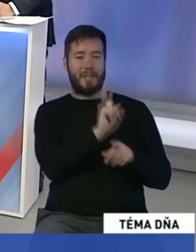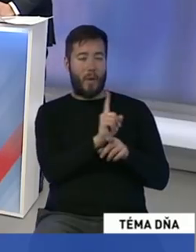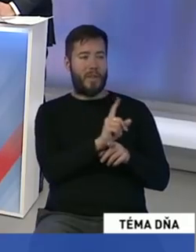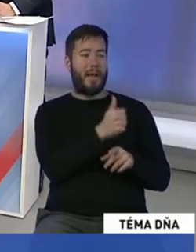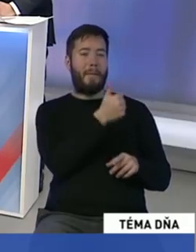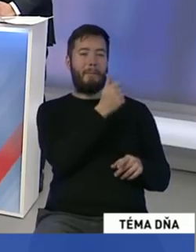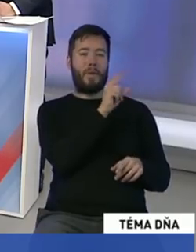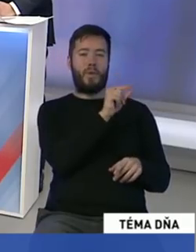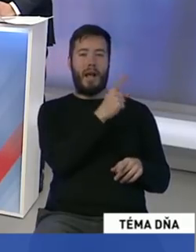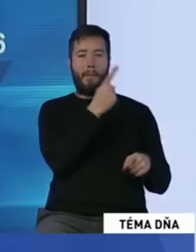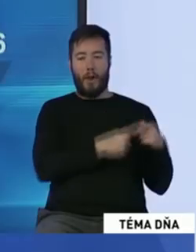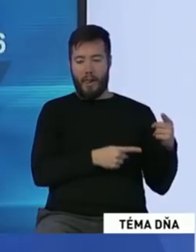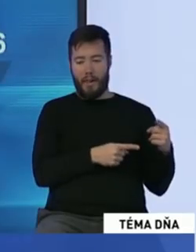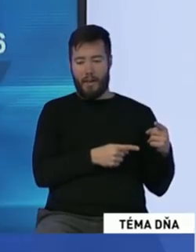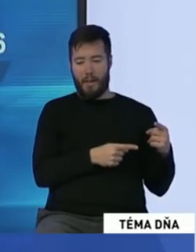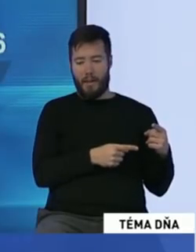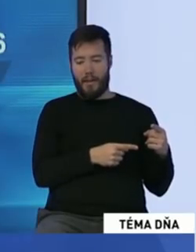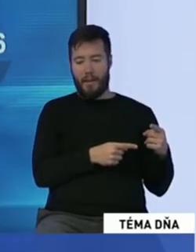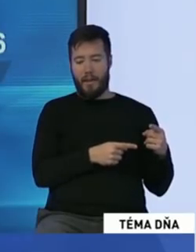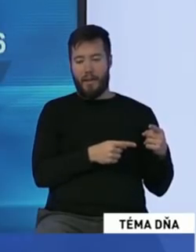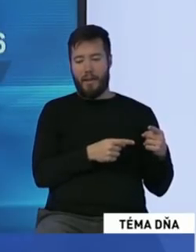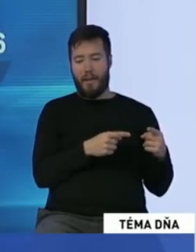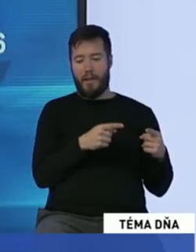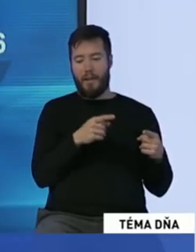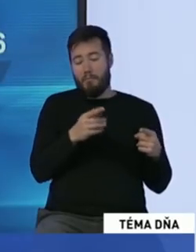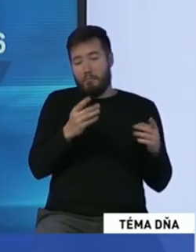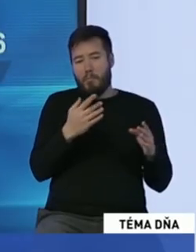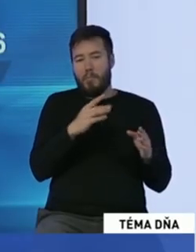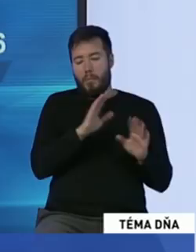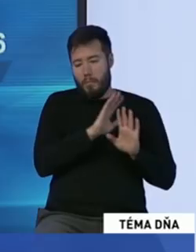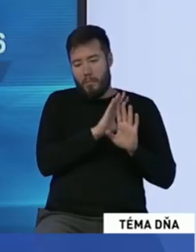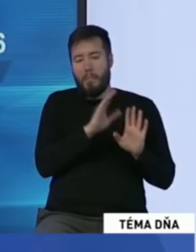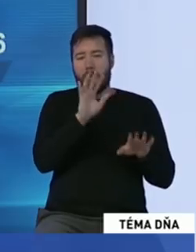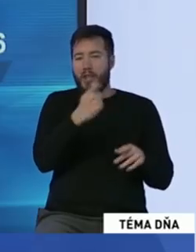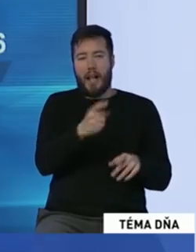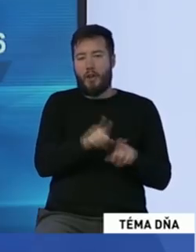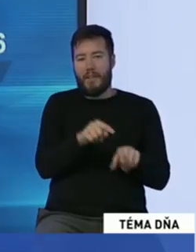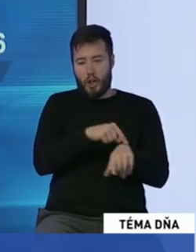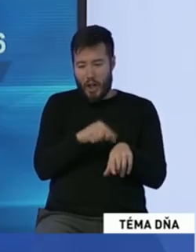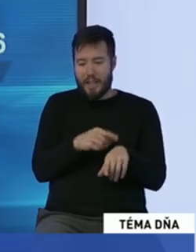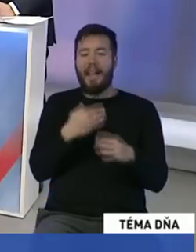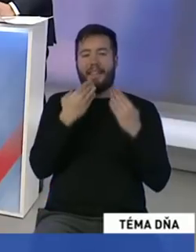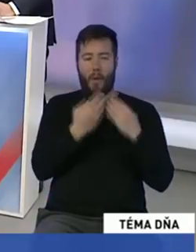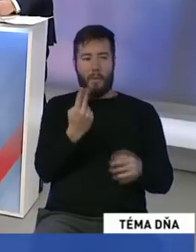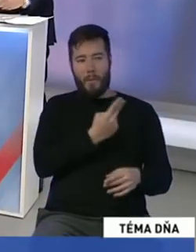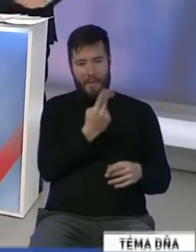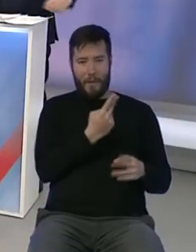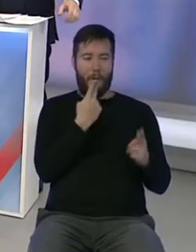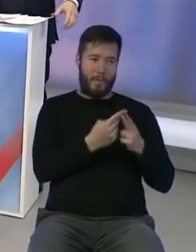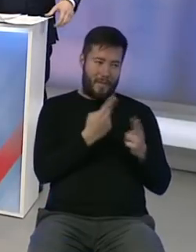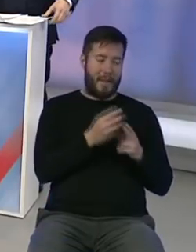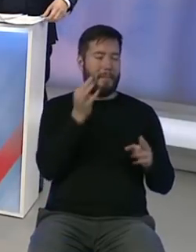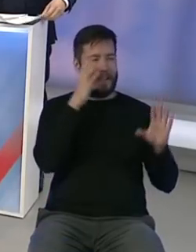ale pán Hata, v tomto prípade vám ten čas prepadne, lebo mali ste teda rovnaký priestor, mohli ste reagovať rovnako dlho. Takže pani, veľmi pekne vám ďakujem za vašu účasť. Pekný večer.